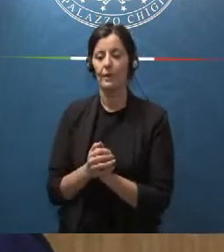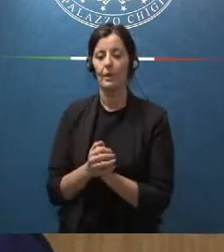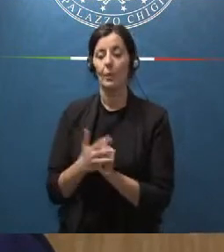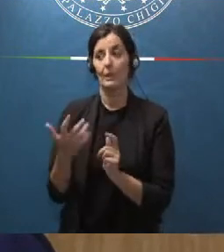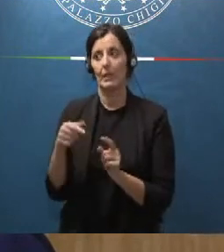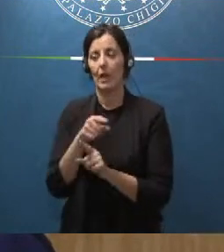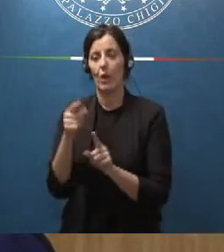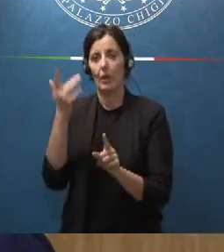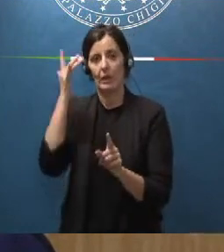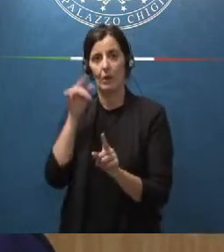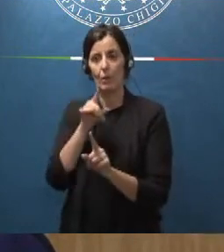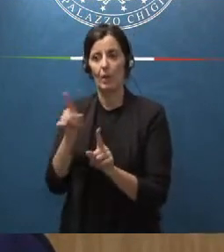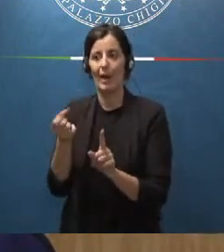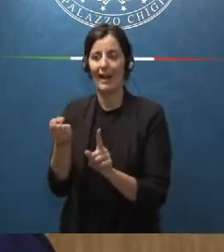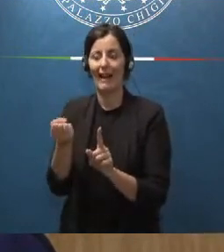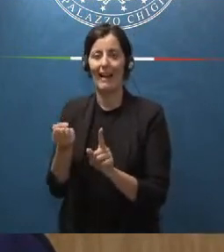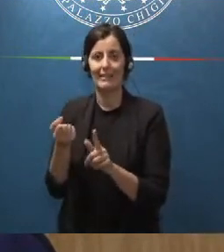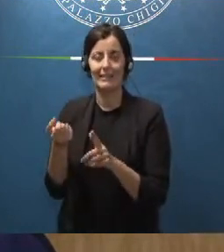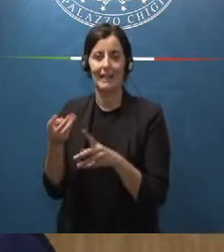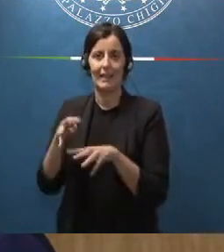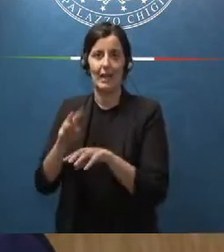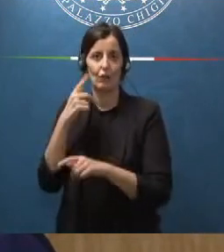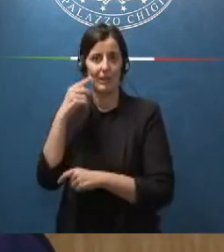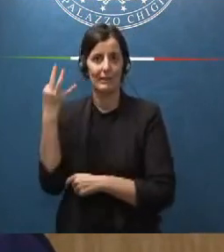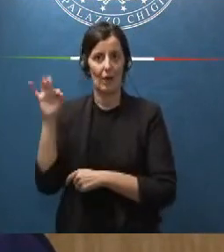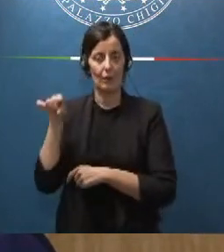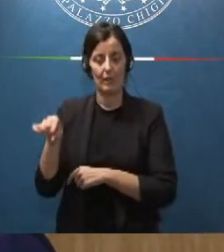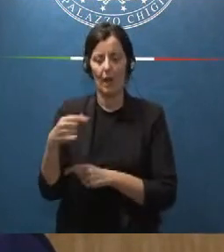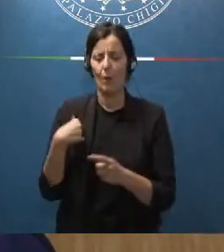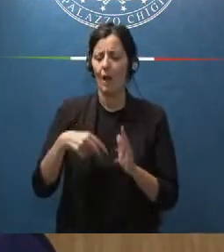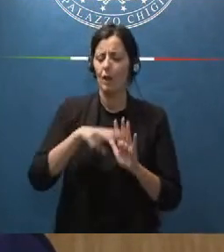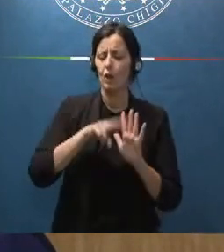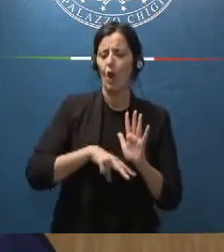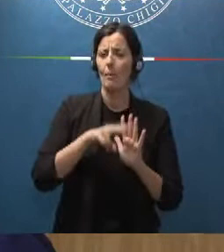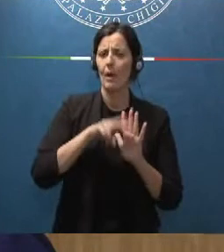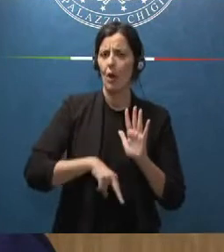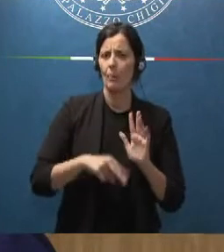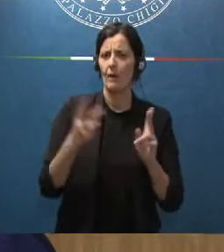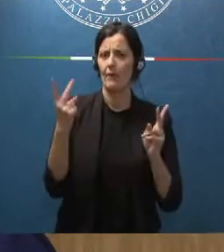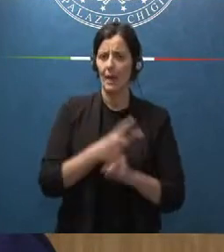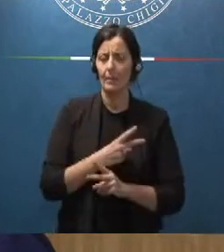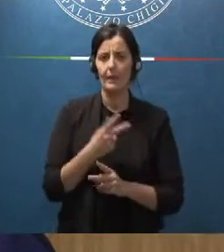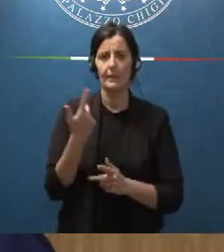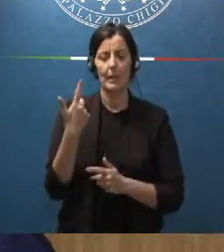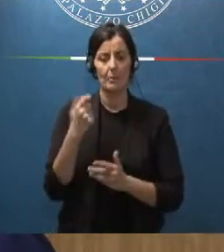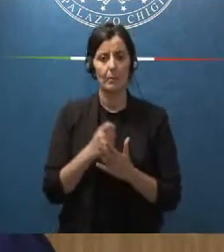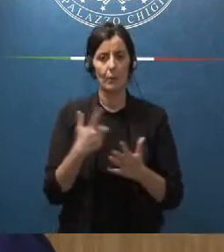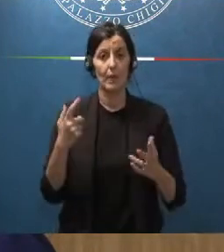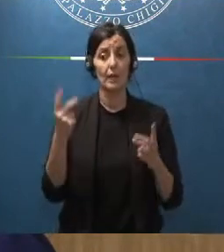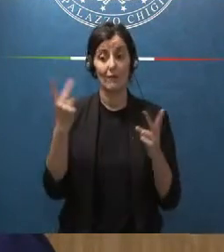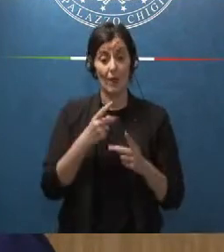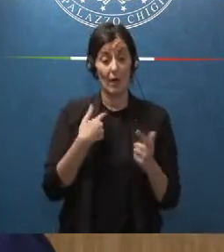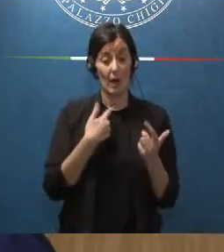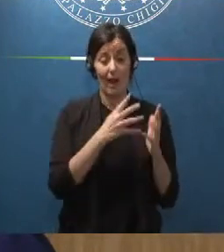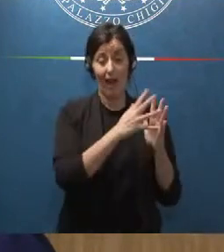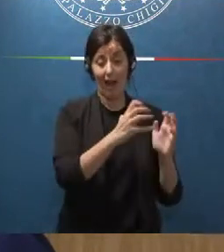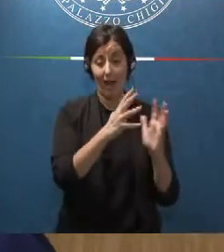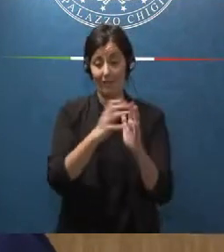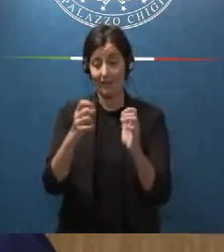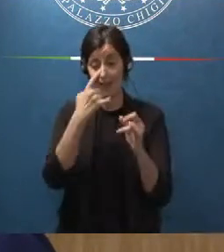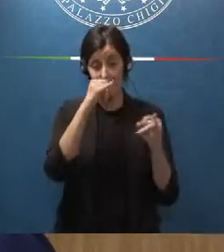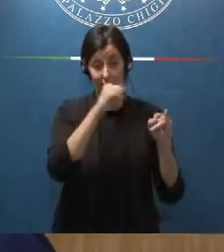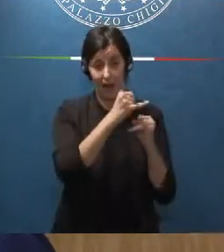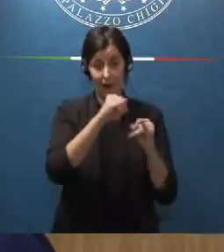integrazione straordinaria ecco con questa norma una norma molto importante noi consentiamo alle aziende con queste caratteristiche